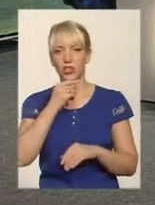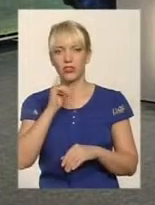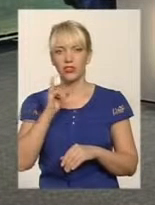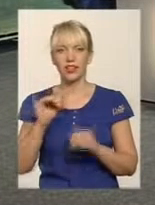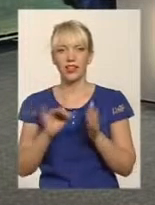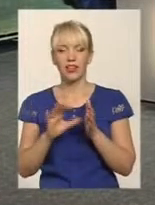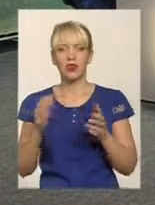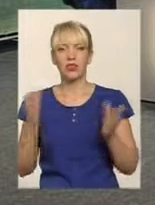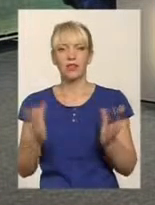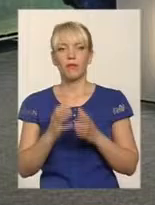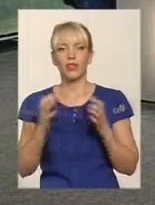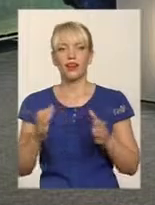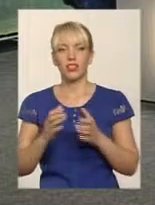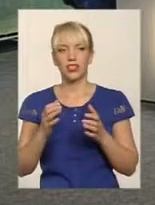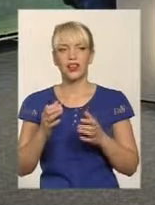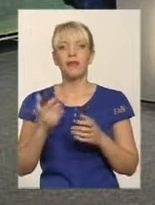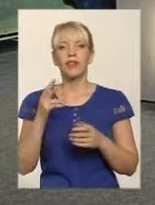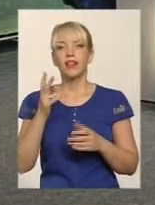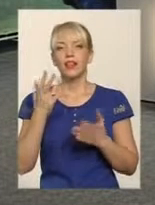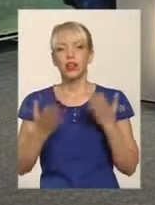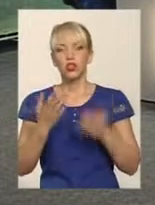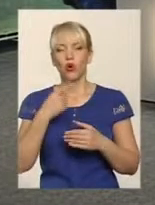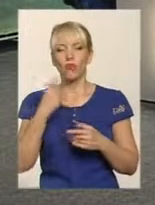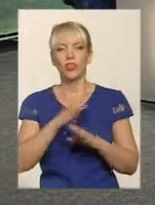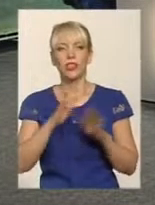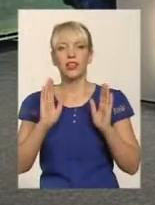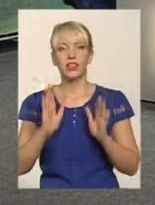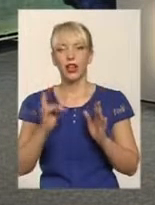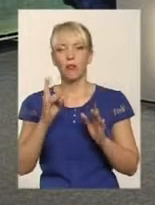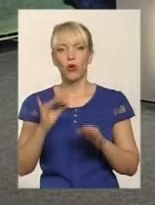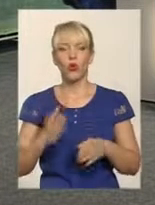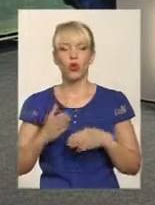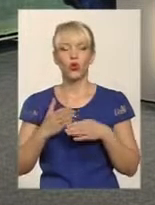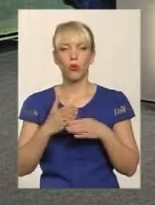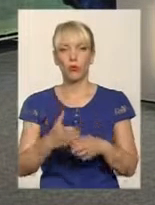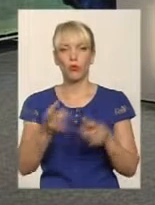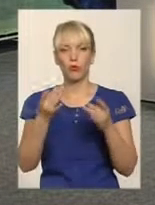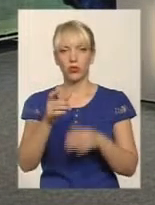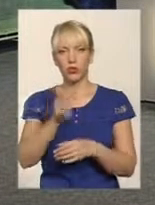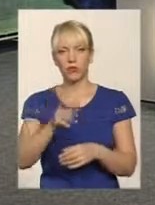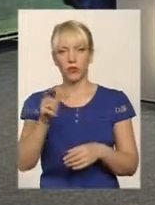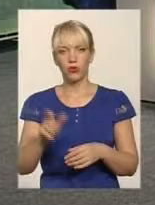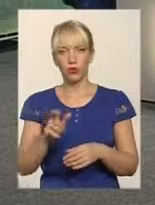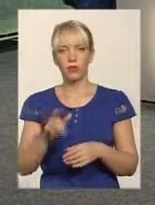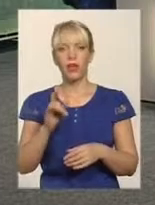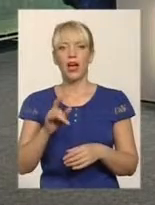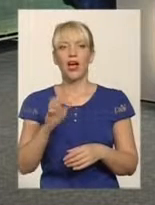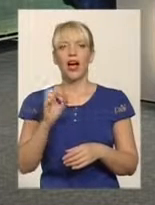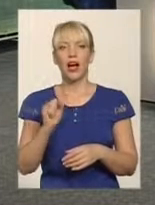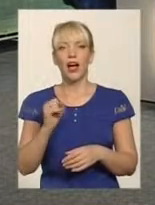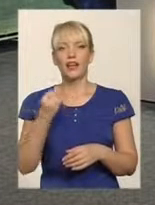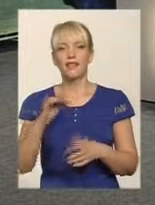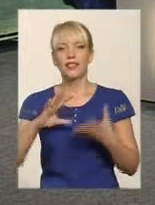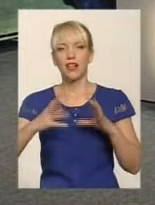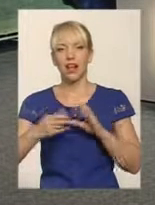говорити не лише про допомогу простим мешканцям в плані безпосередньої цільової допомоги, а